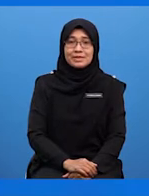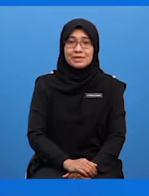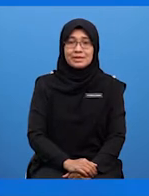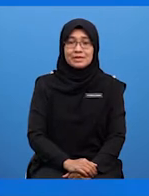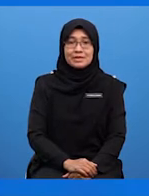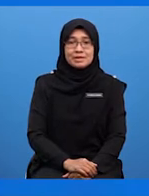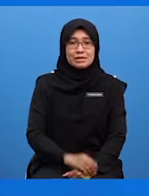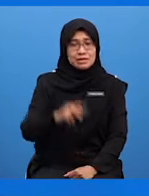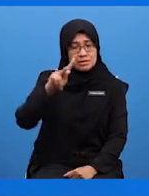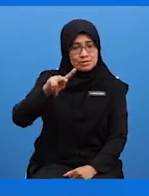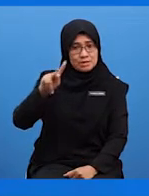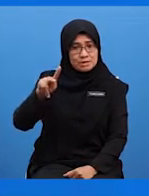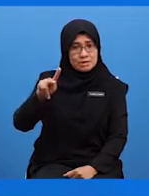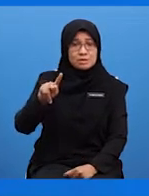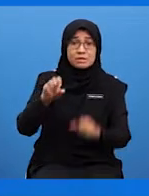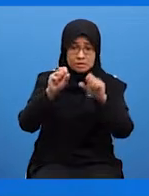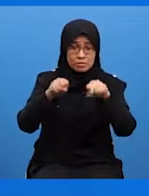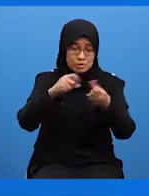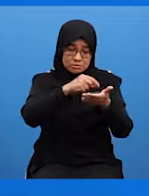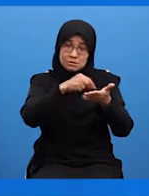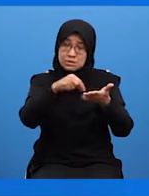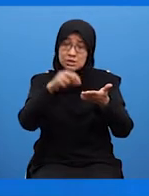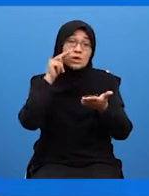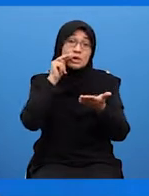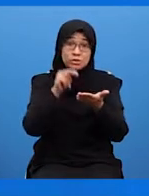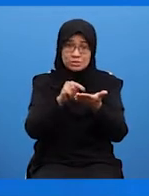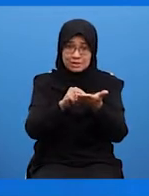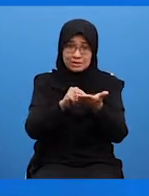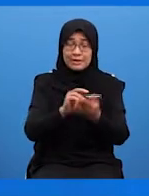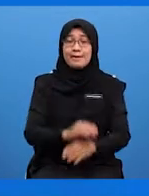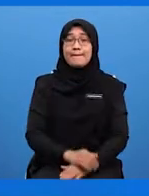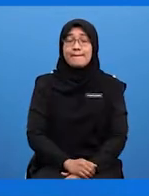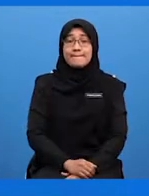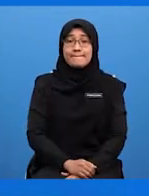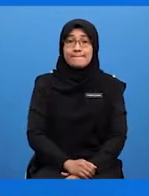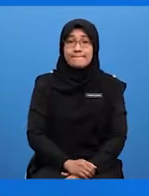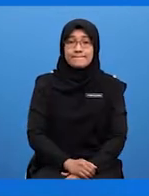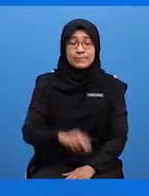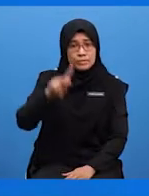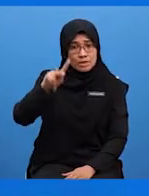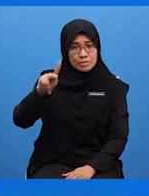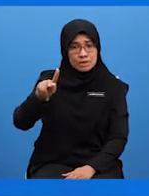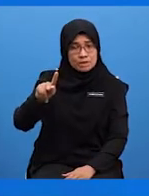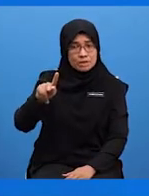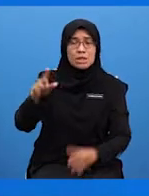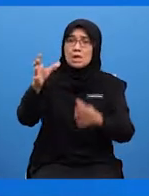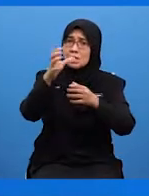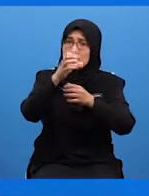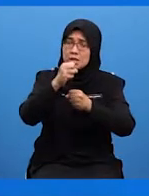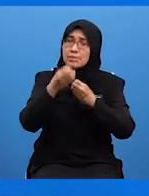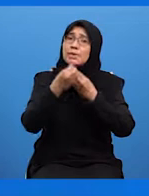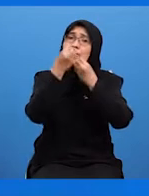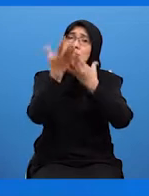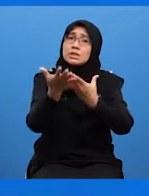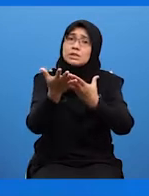luar sana juga sempat menyalin nota Menerusi penentuan konsep dan fungsi inilah Pelajar dapat mengemukakan